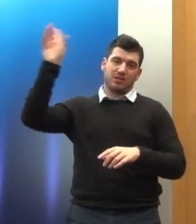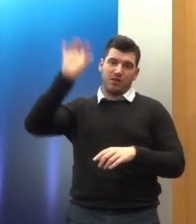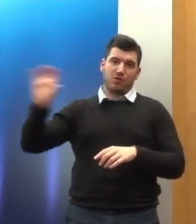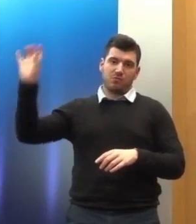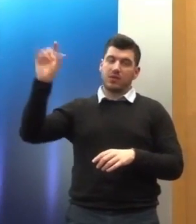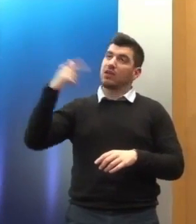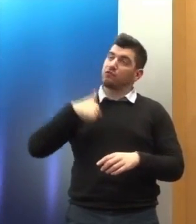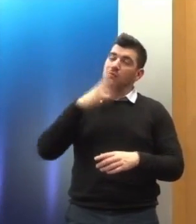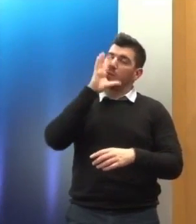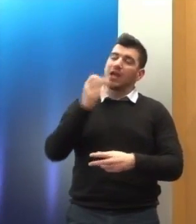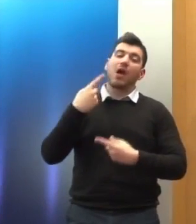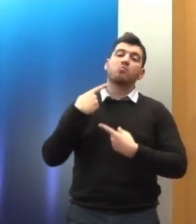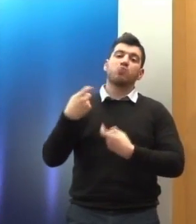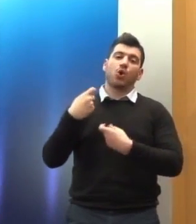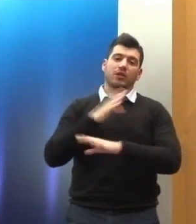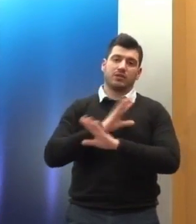όλους μας.